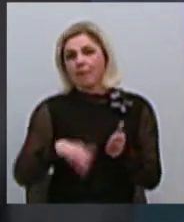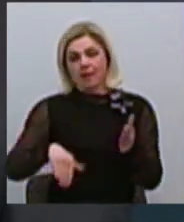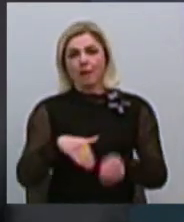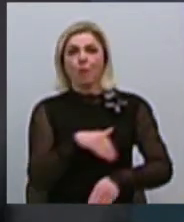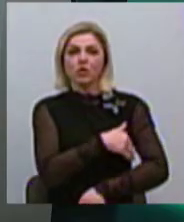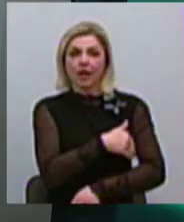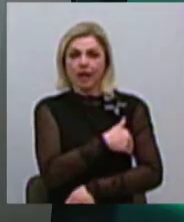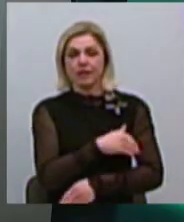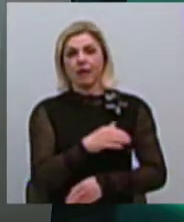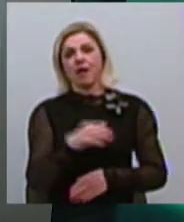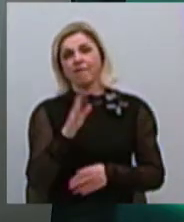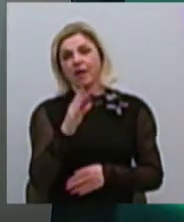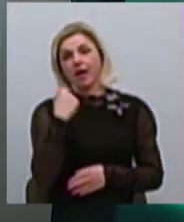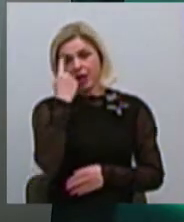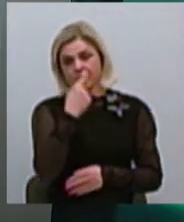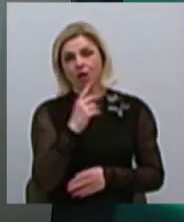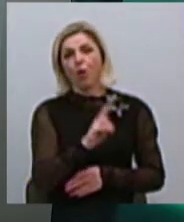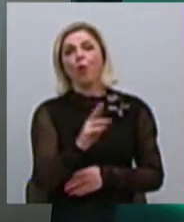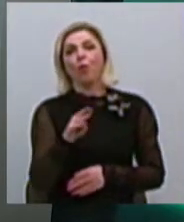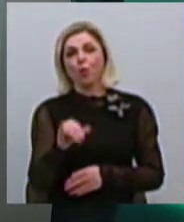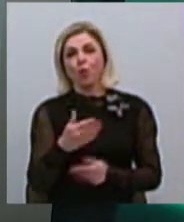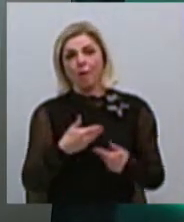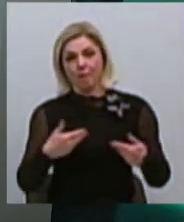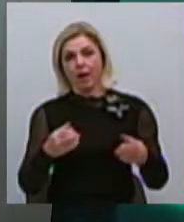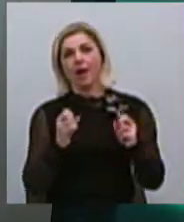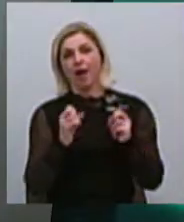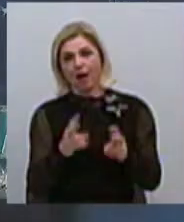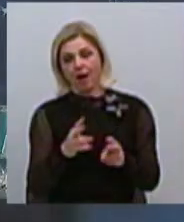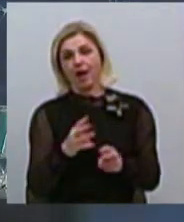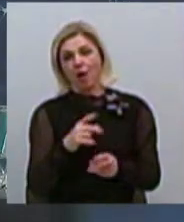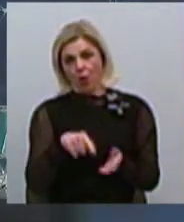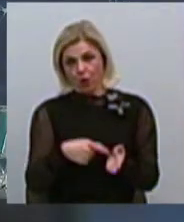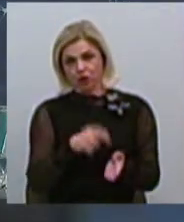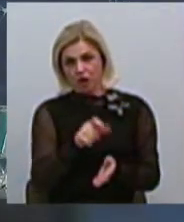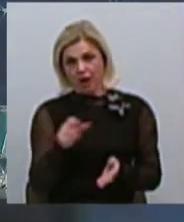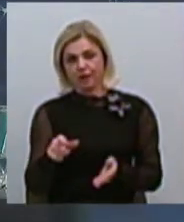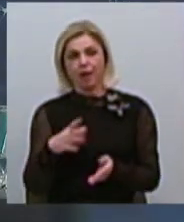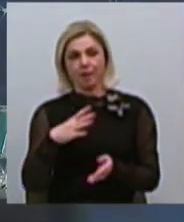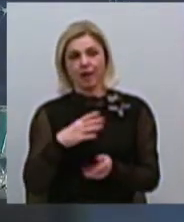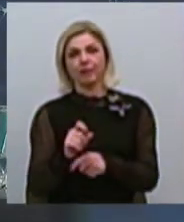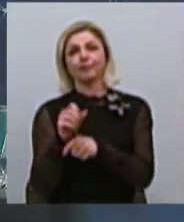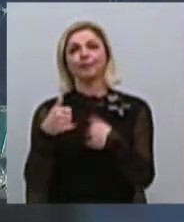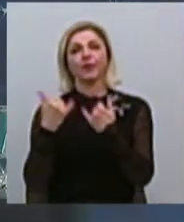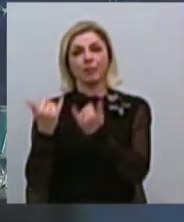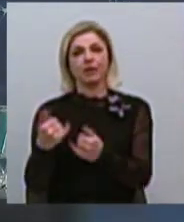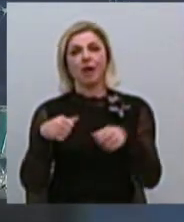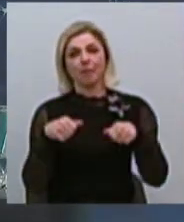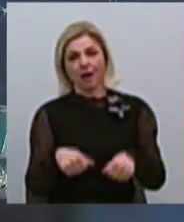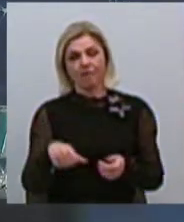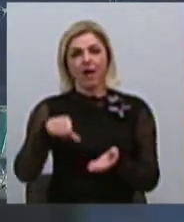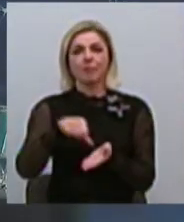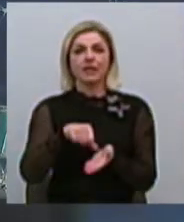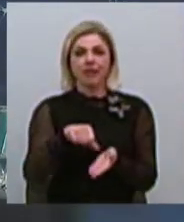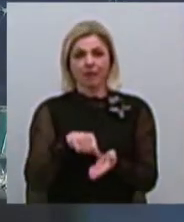лице тих, кому временно, ми з вами, як горожані, делігували право нас представляти, условно говоря, депутатів городського